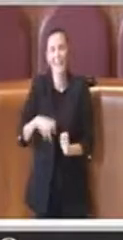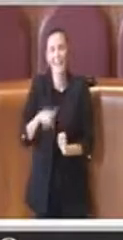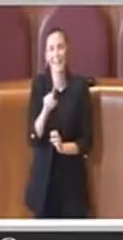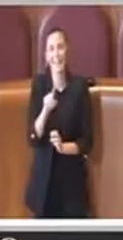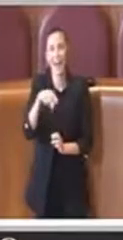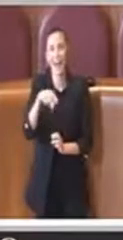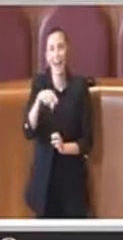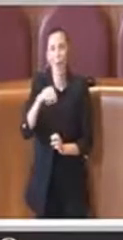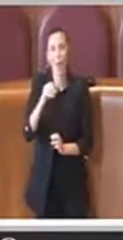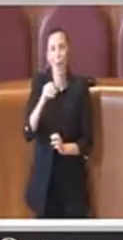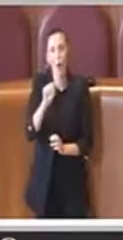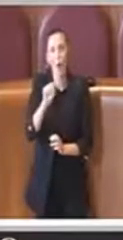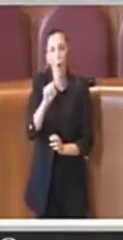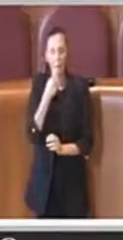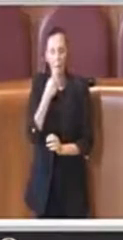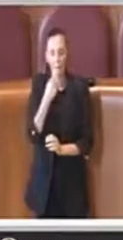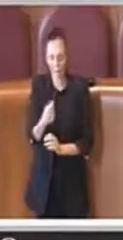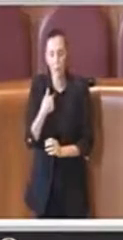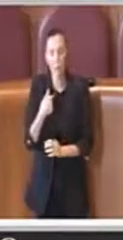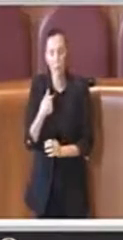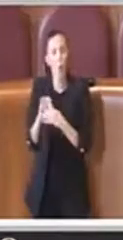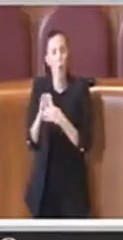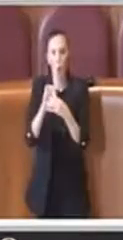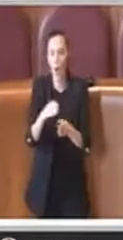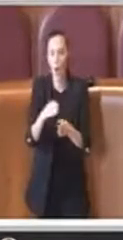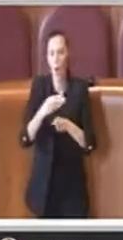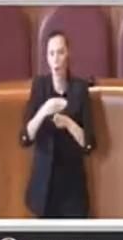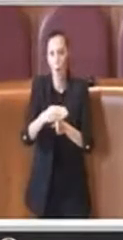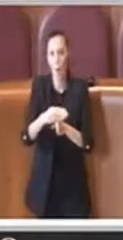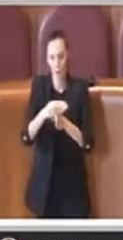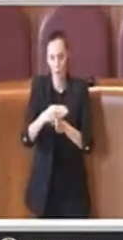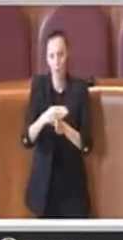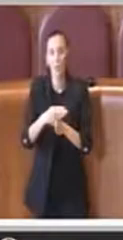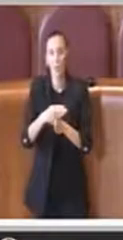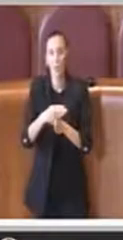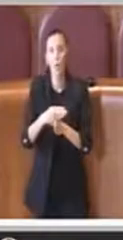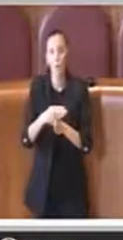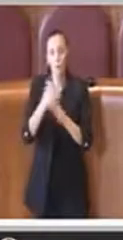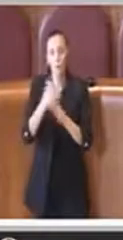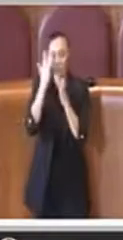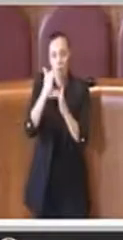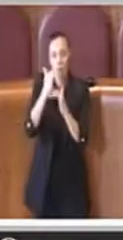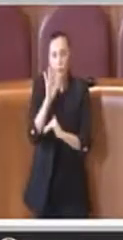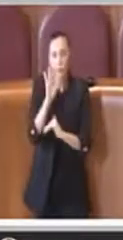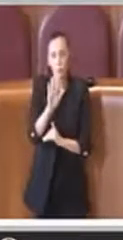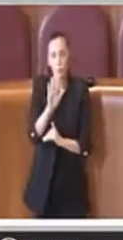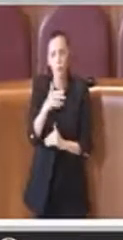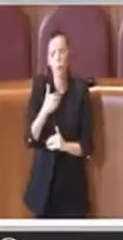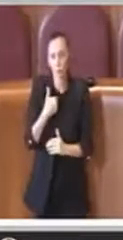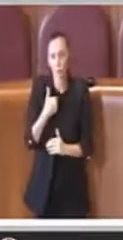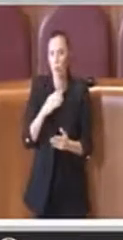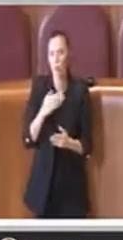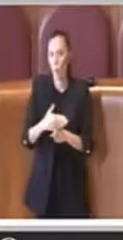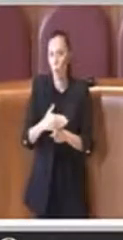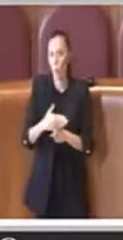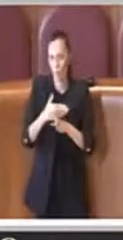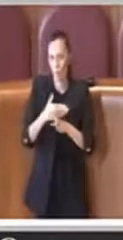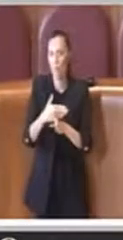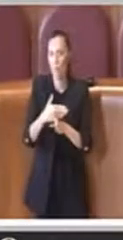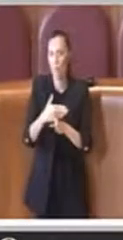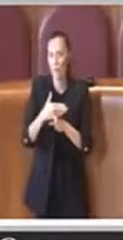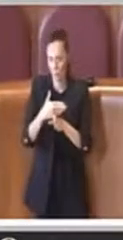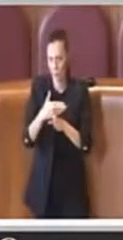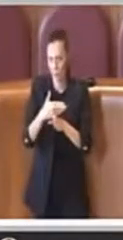riconosco appunto la validità di queste riflessioni e riconosco che tale servizio